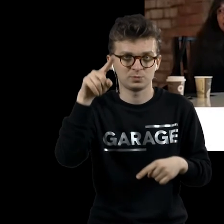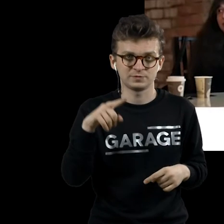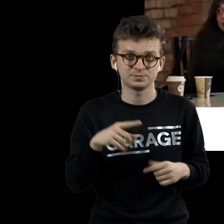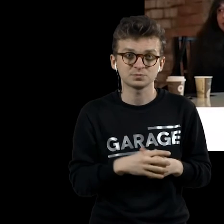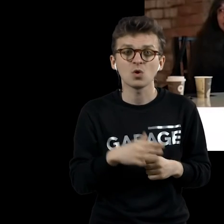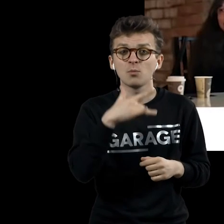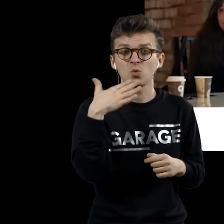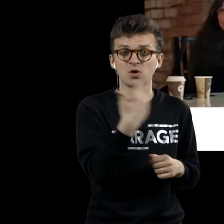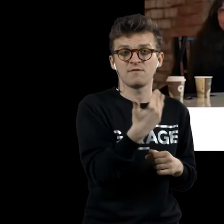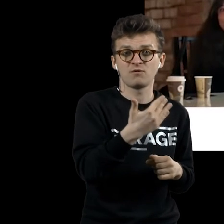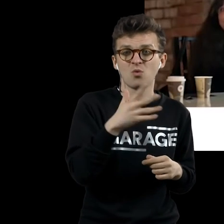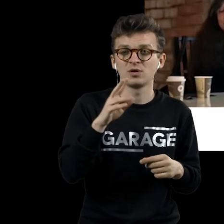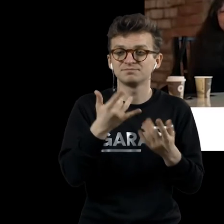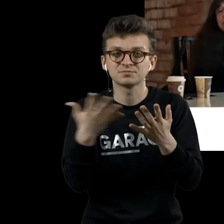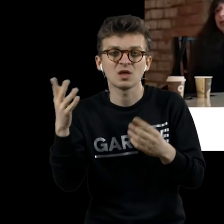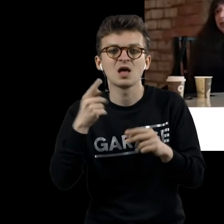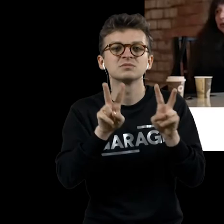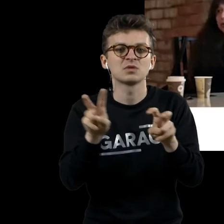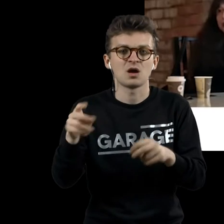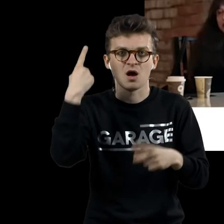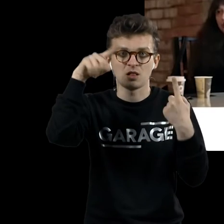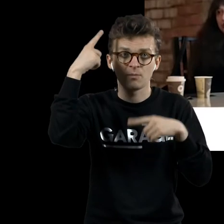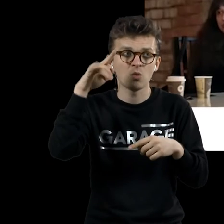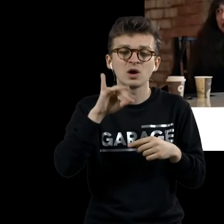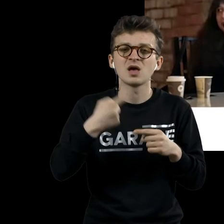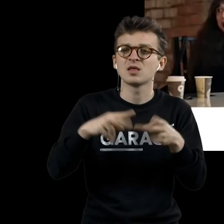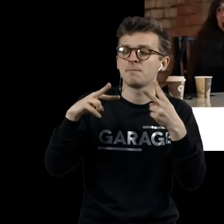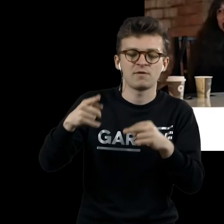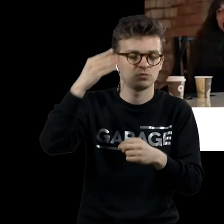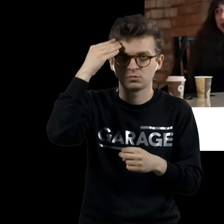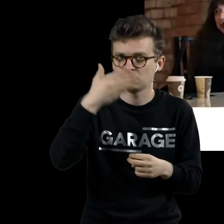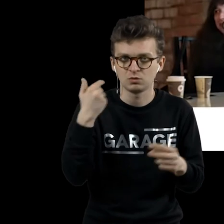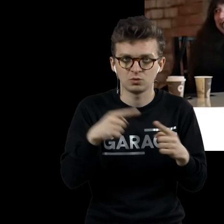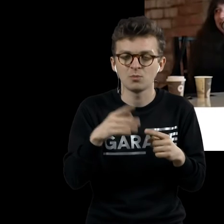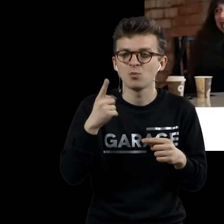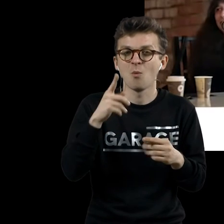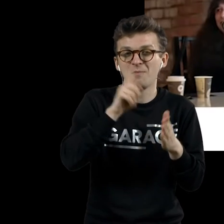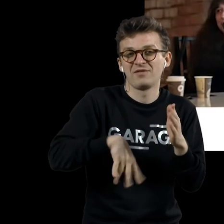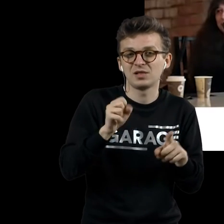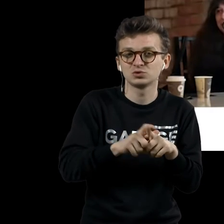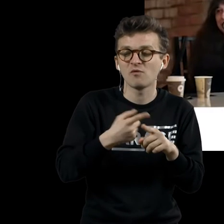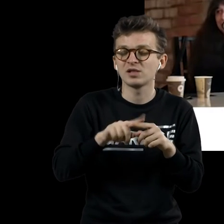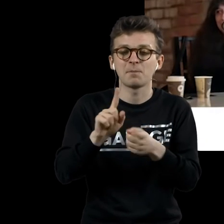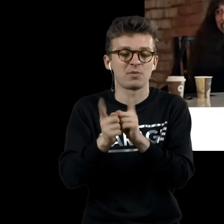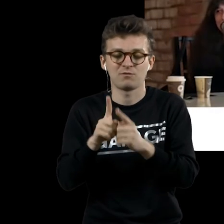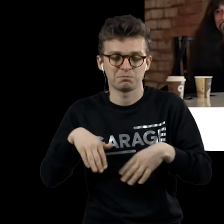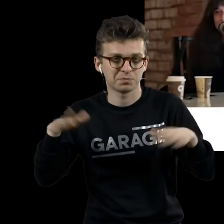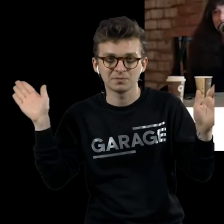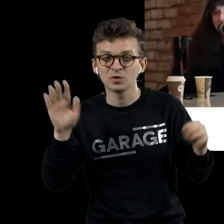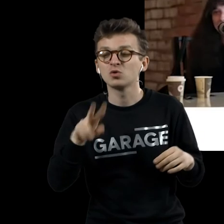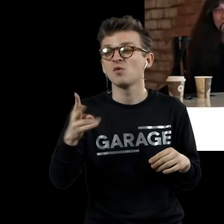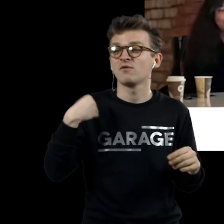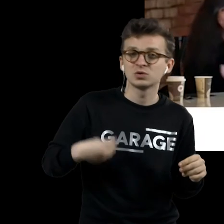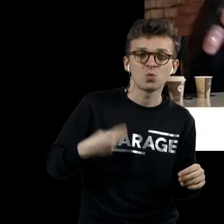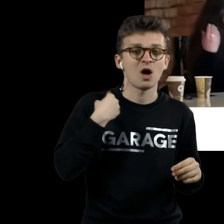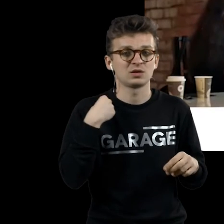называются этими каламбурами. Переводить их бессмысленно, потому что это невозможно по определению. В общем, просто поверьте на слово или посмотрите, кто на французском, кто